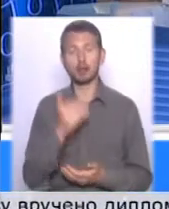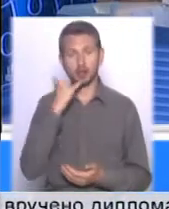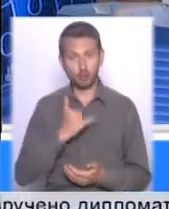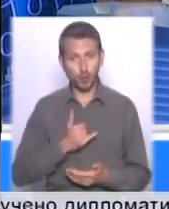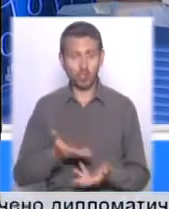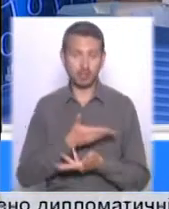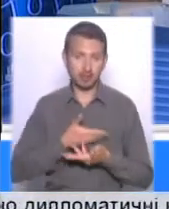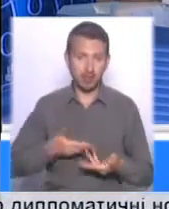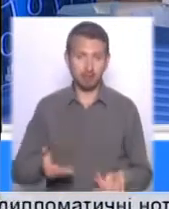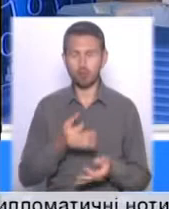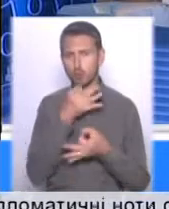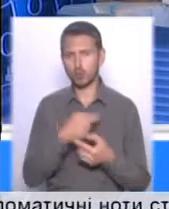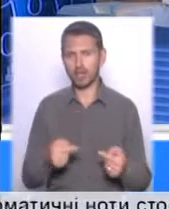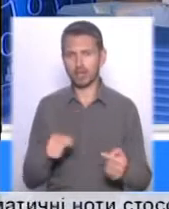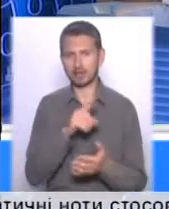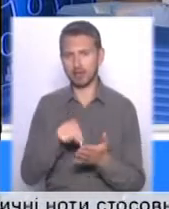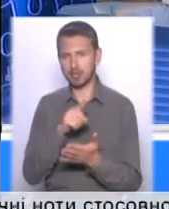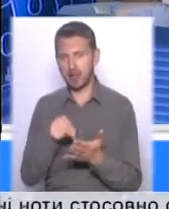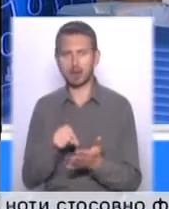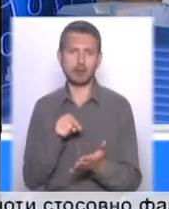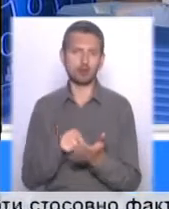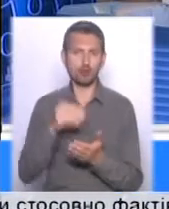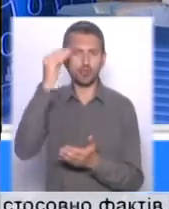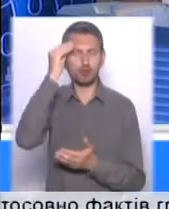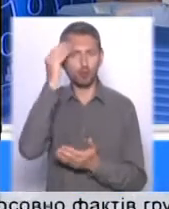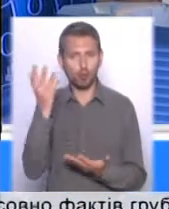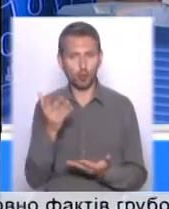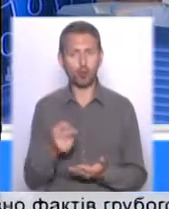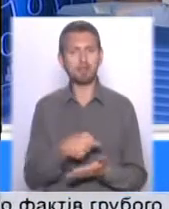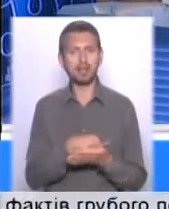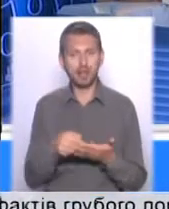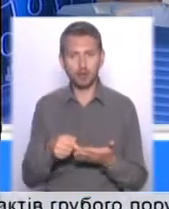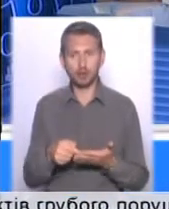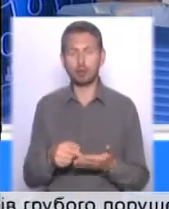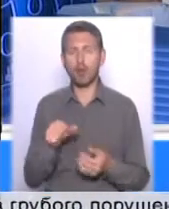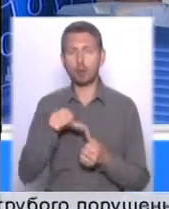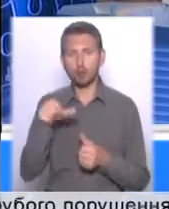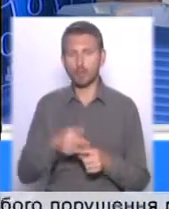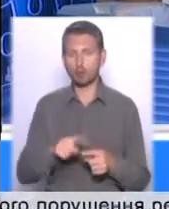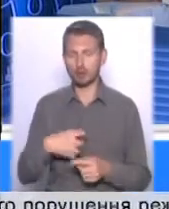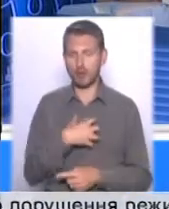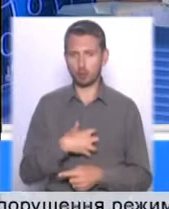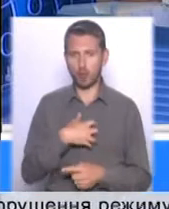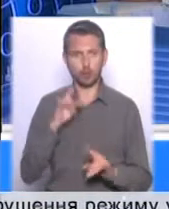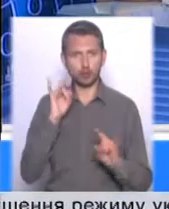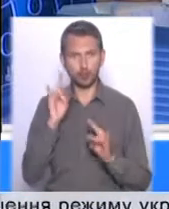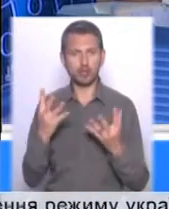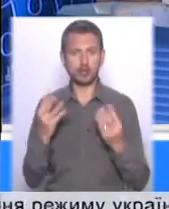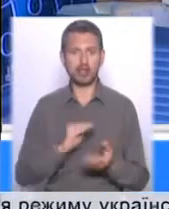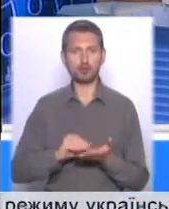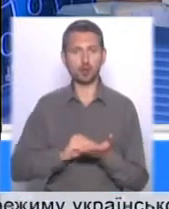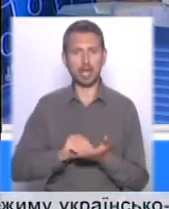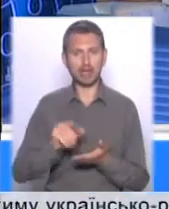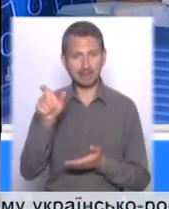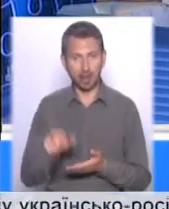нашої розмови. Будь-які запитання, будь-які точки зору, ще раз підкреслю, А особливо це актуально звучить у День журналіста, що